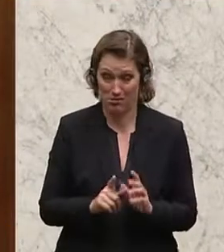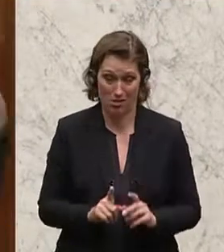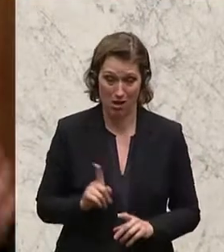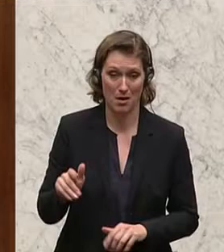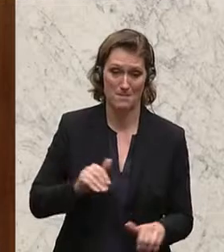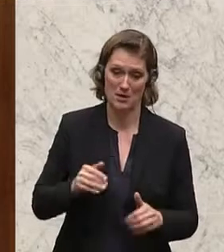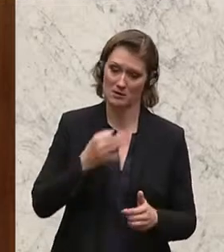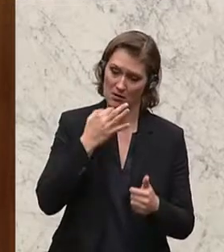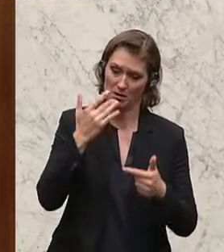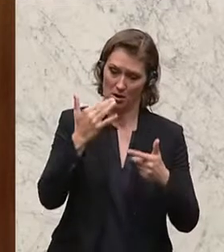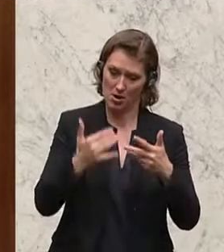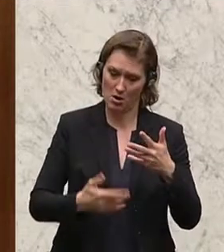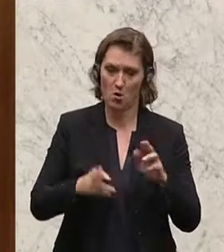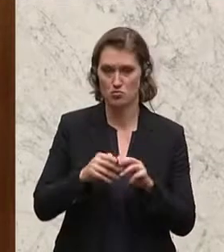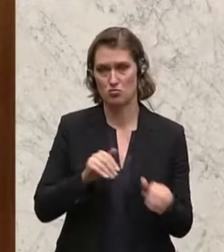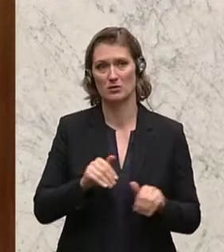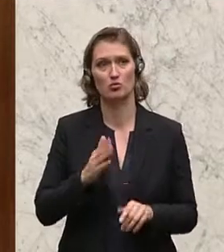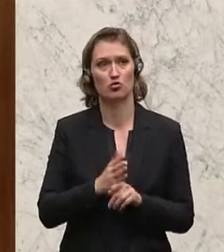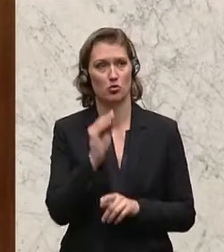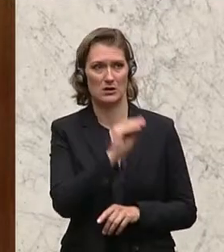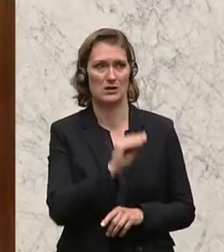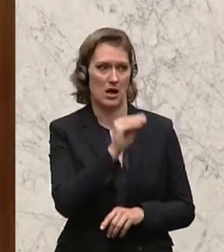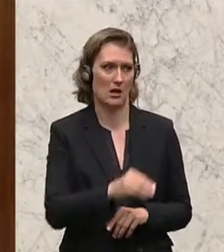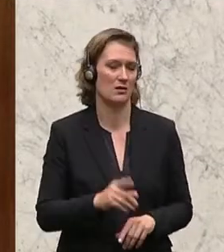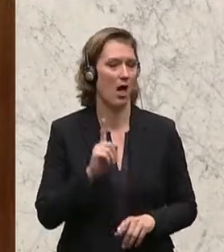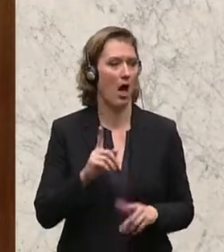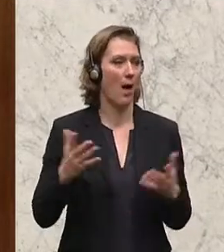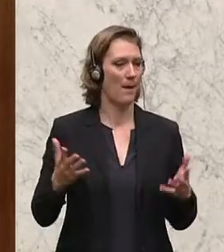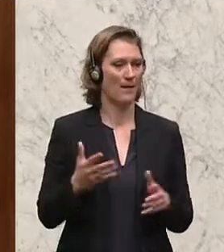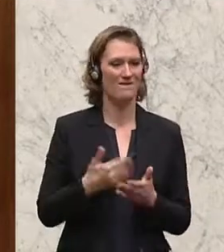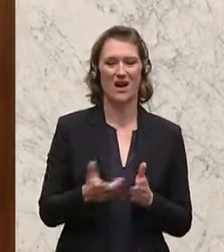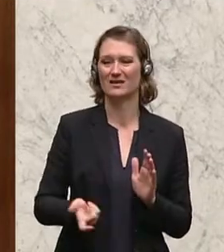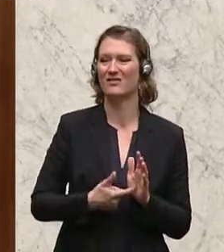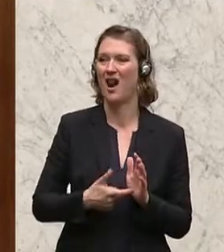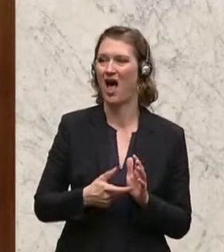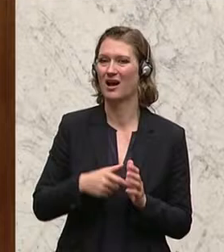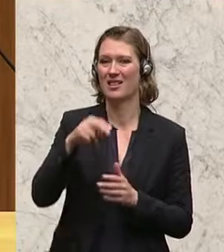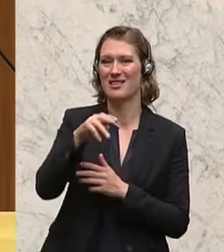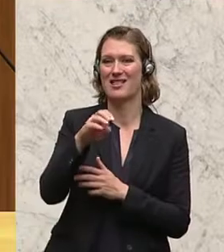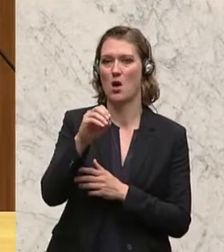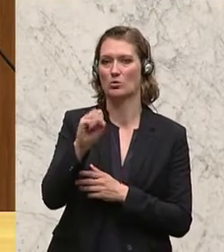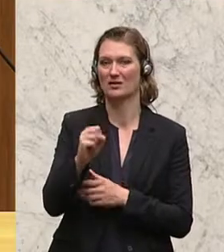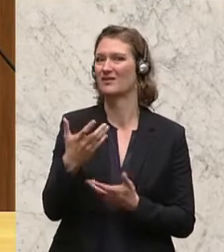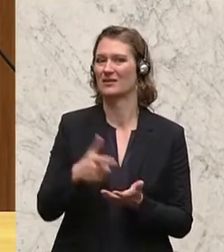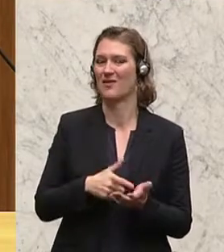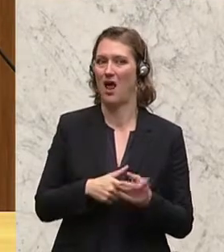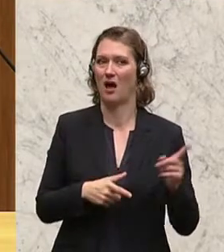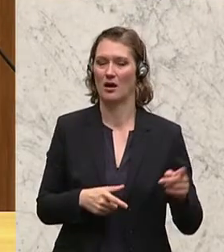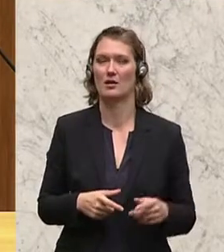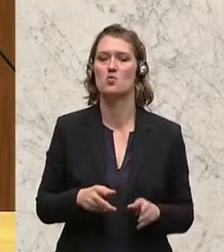sind genau die Dinge, die der Herr Bundesminister jetzt geschildert hat. Aber was fordern die NEOS in dem Antrag? Zum Beispiel